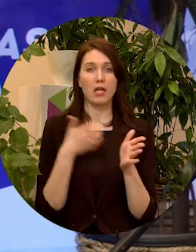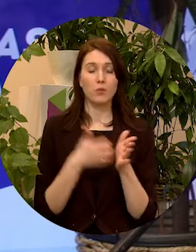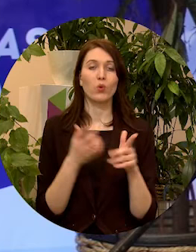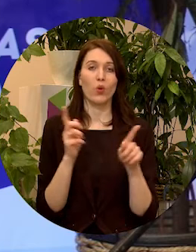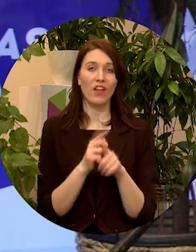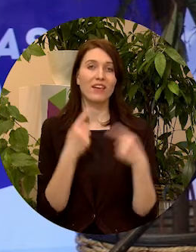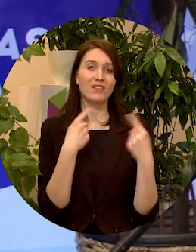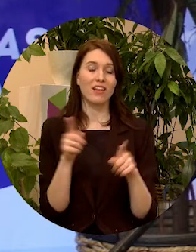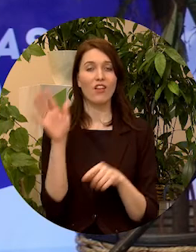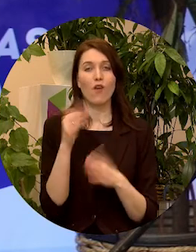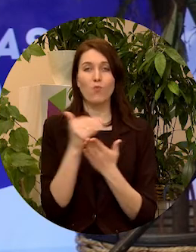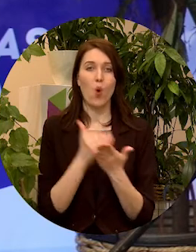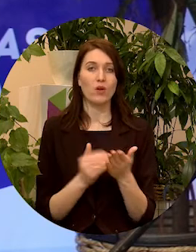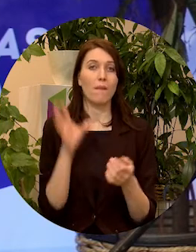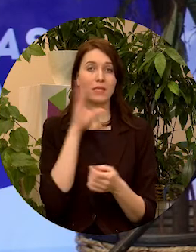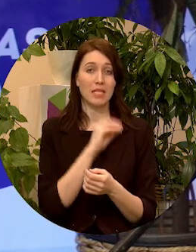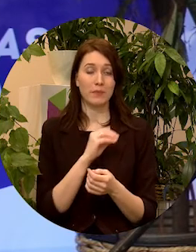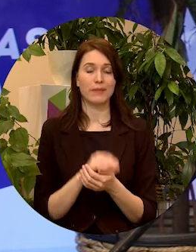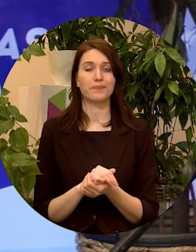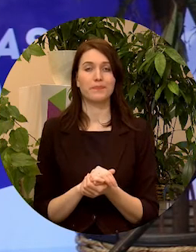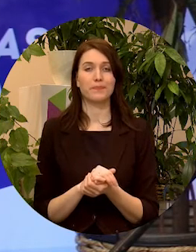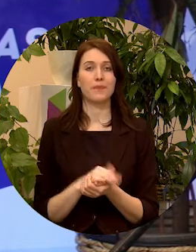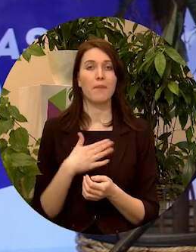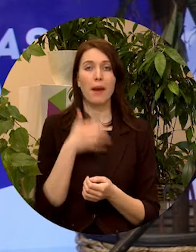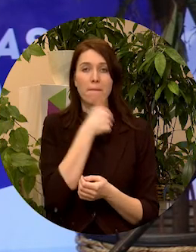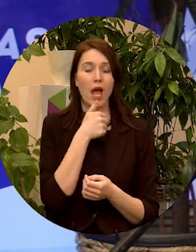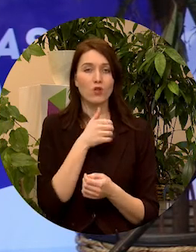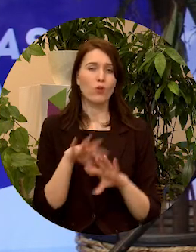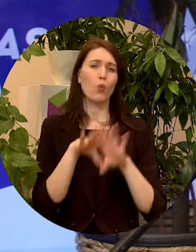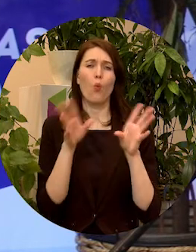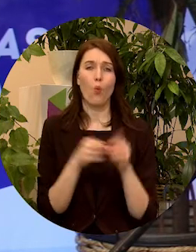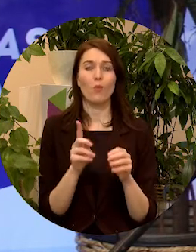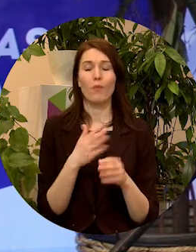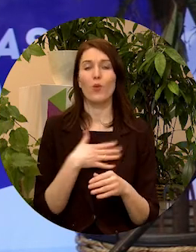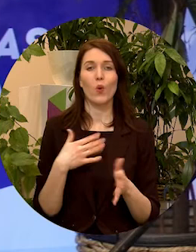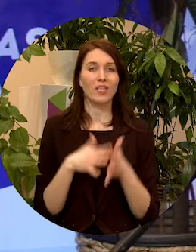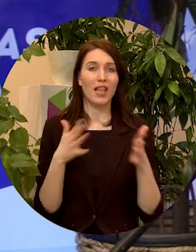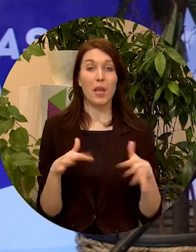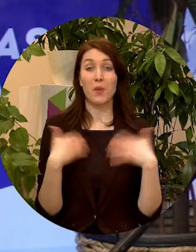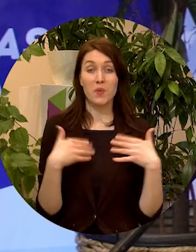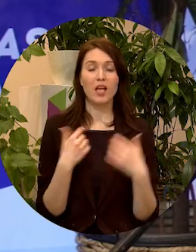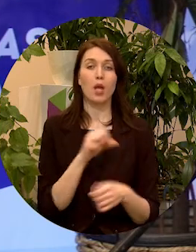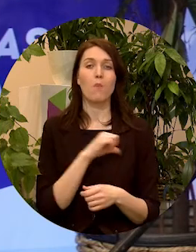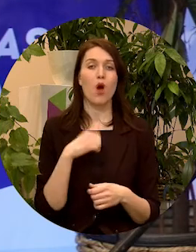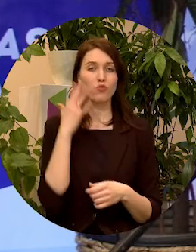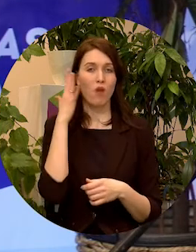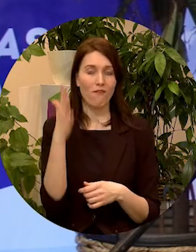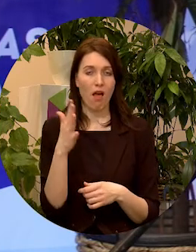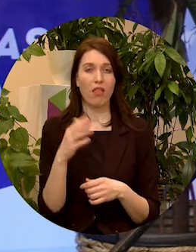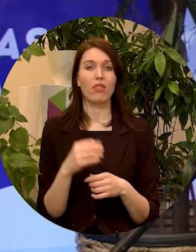citas valsts programmas iespējas. Un man personīgi vispār kopumā ir ļoti liels prieks, ka pašpārvaldēm